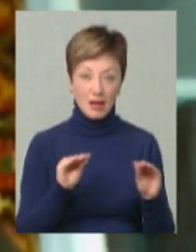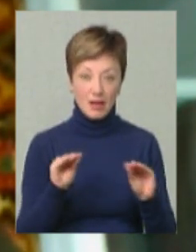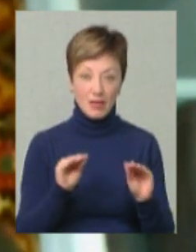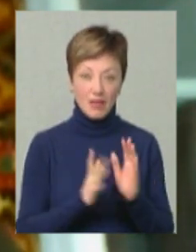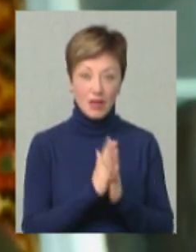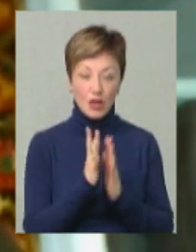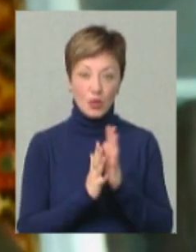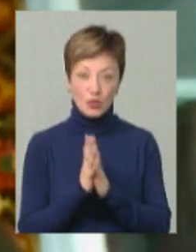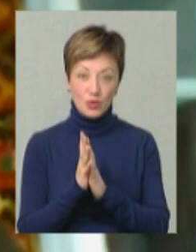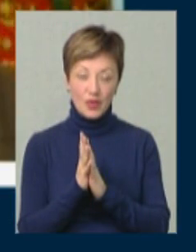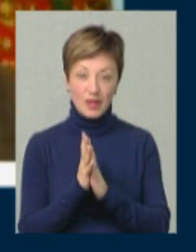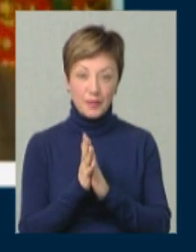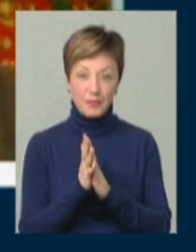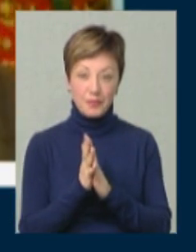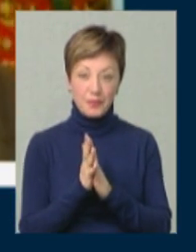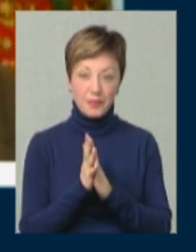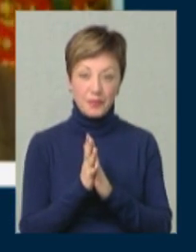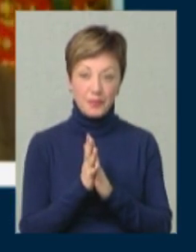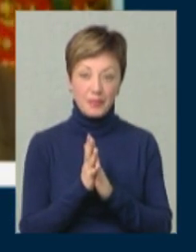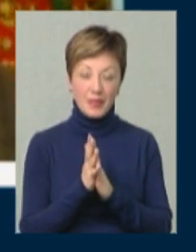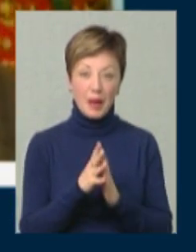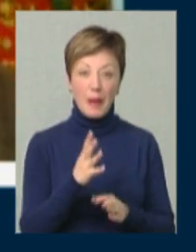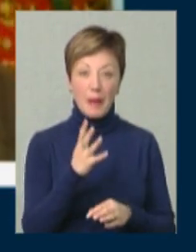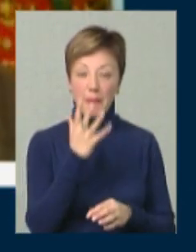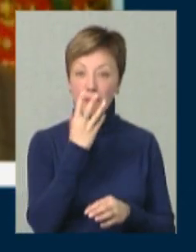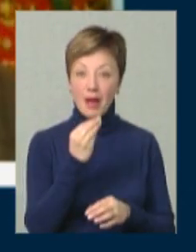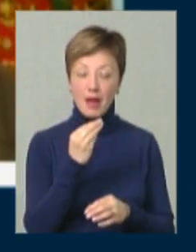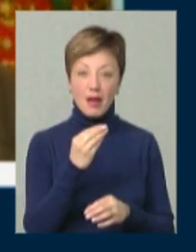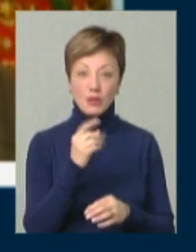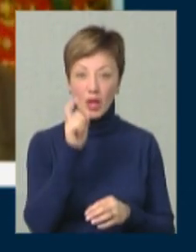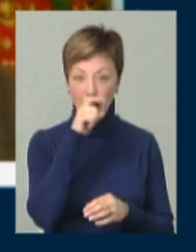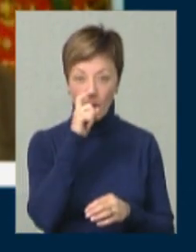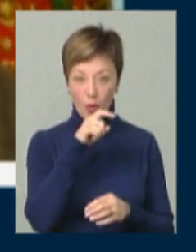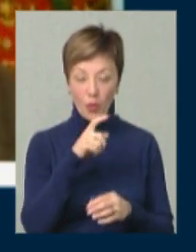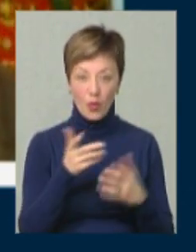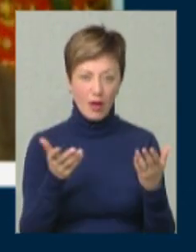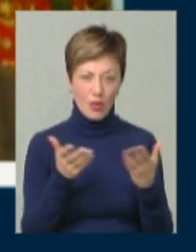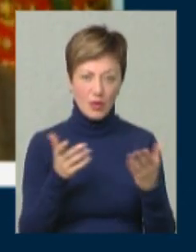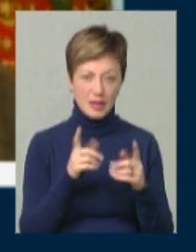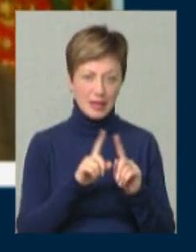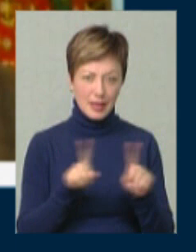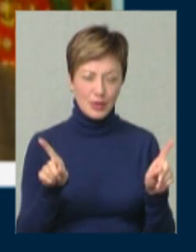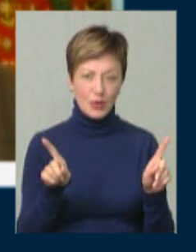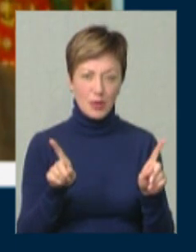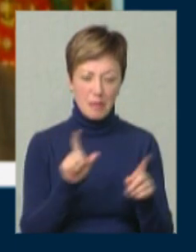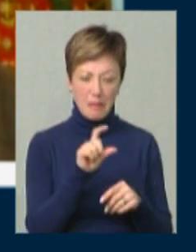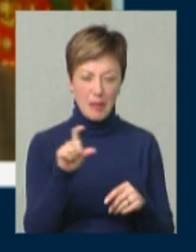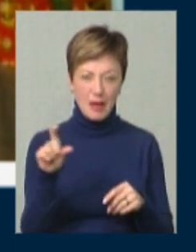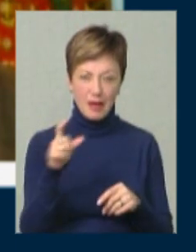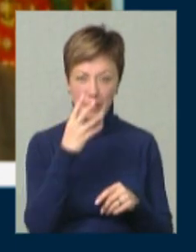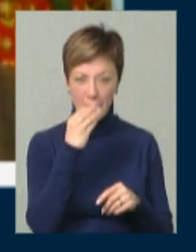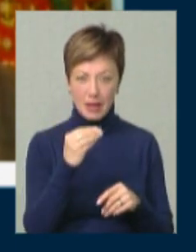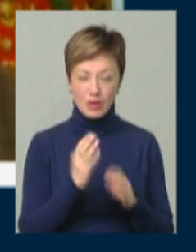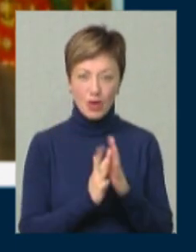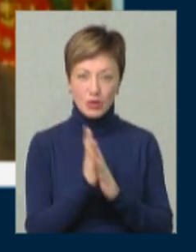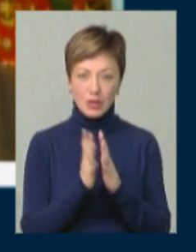вирощування перцю. Гіркого, такого якогось там хитрого маленького перцю,